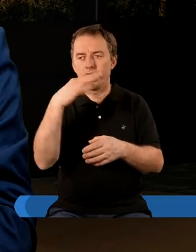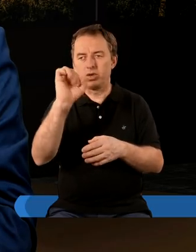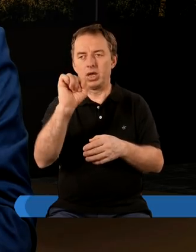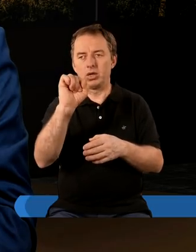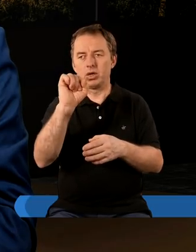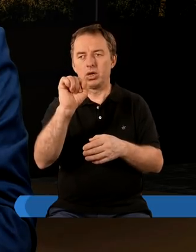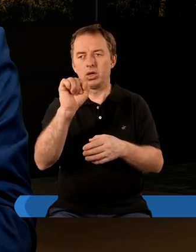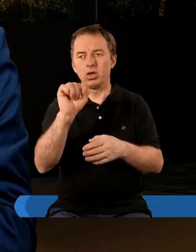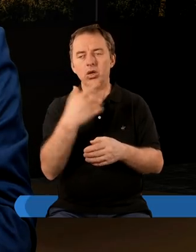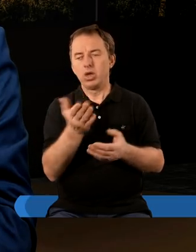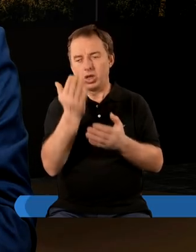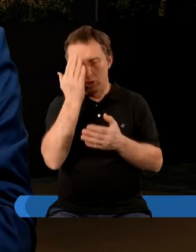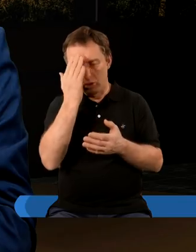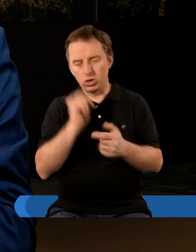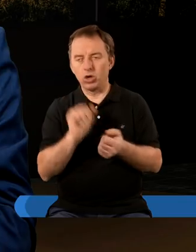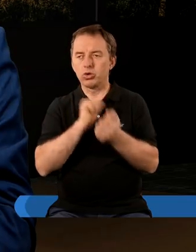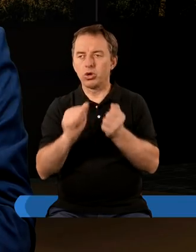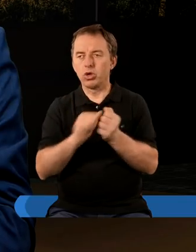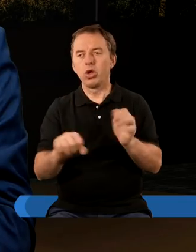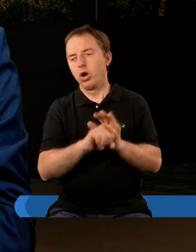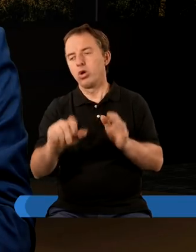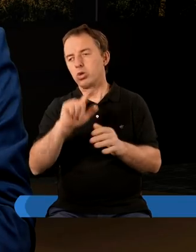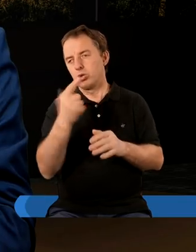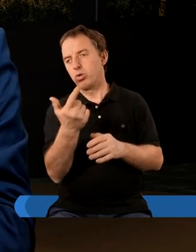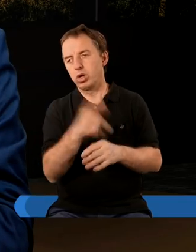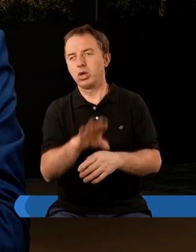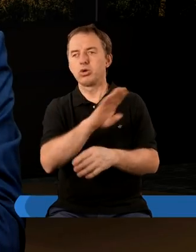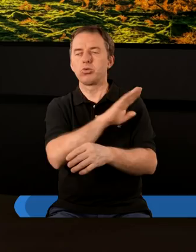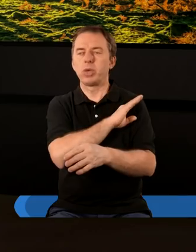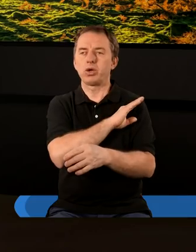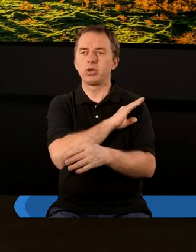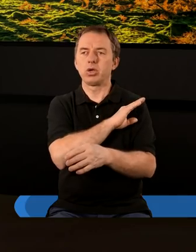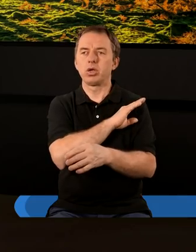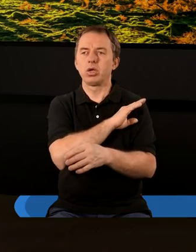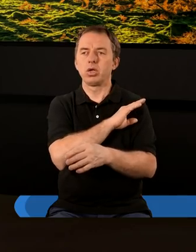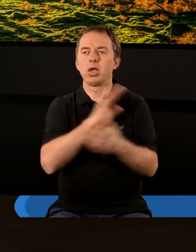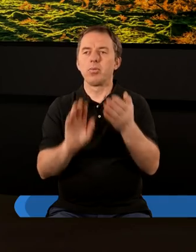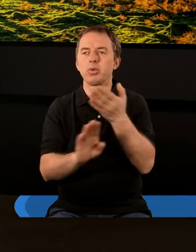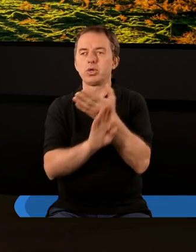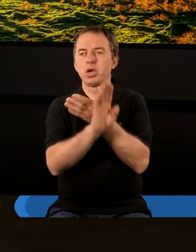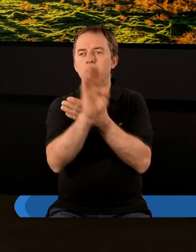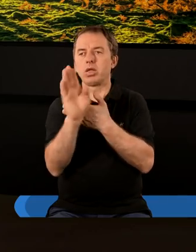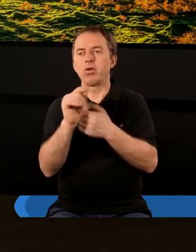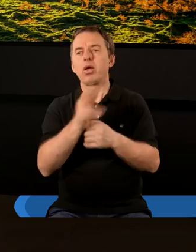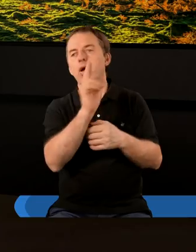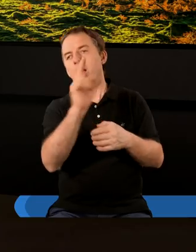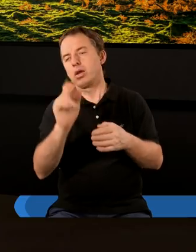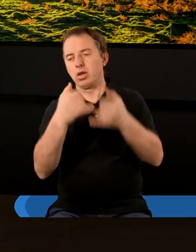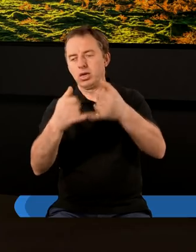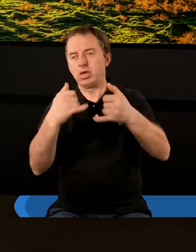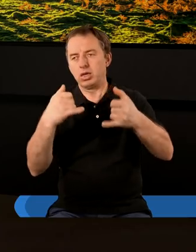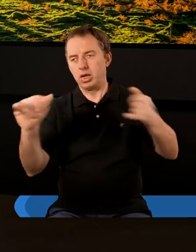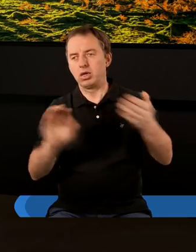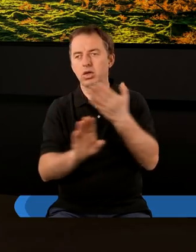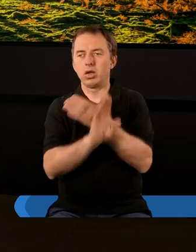Zwycięzca nie dozna szkody od drugiej śmierci. Pan Jezus przedstawia się w tym liście, w każdym nieco